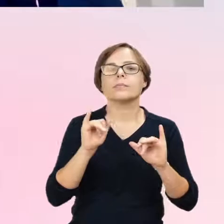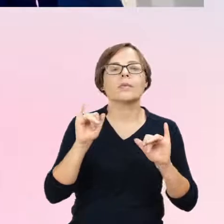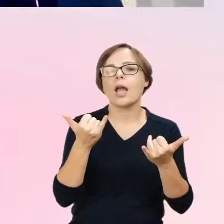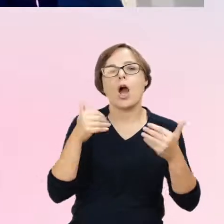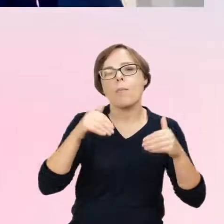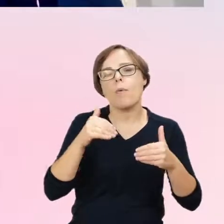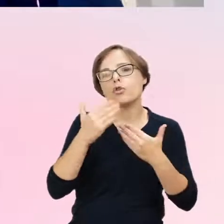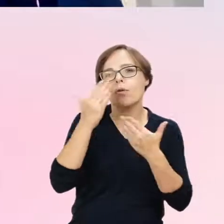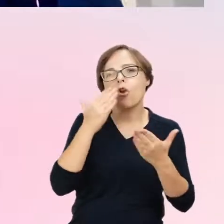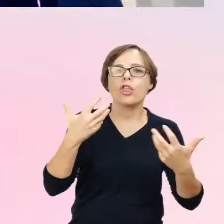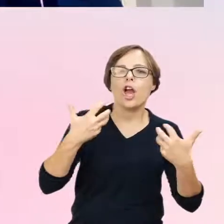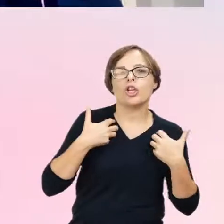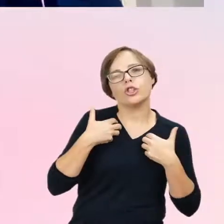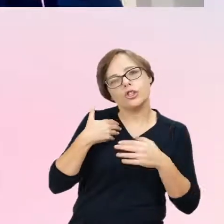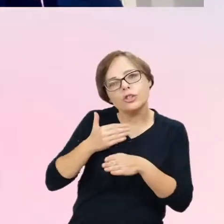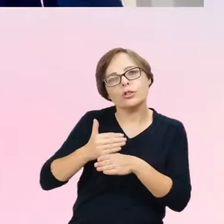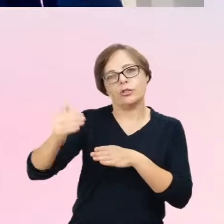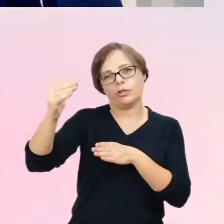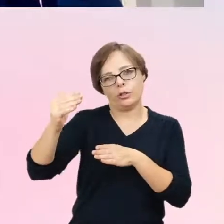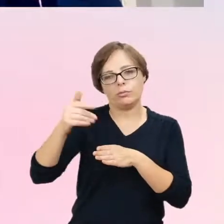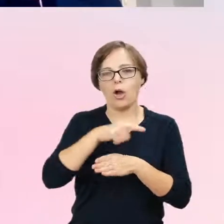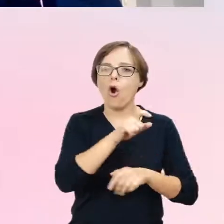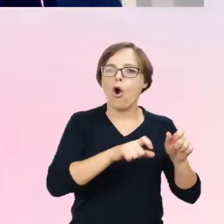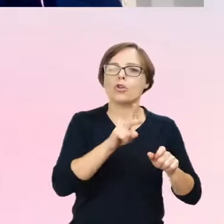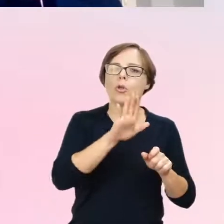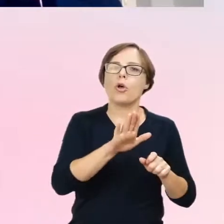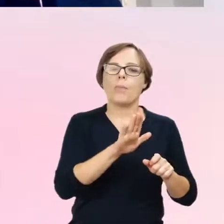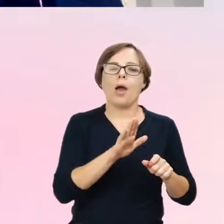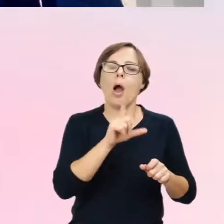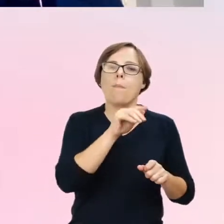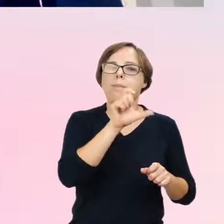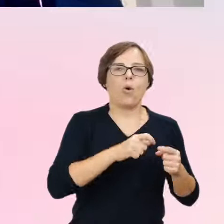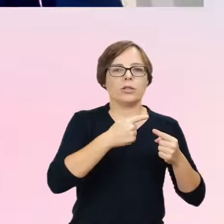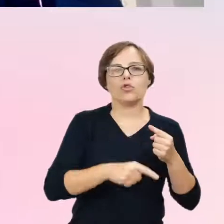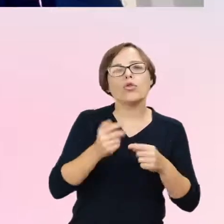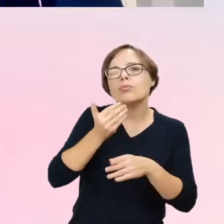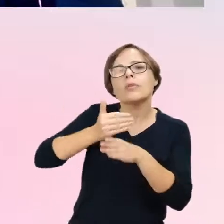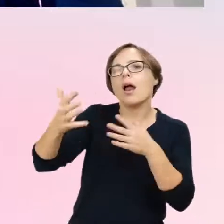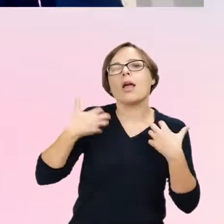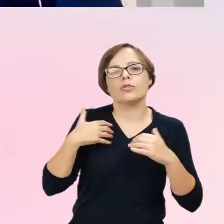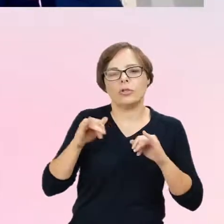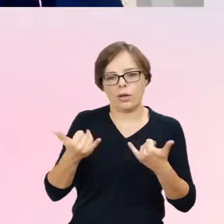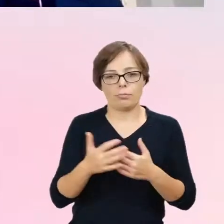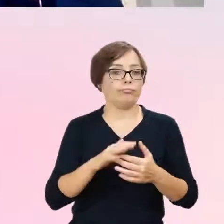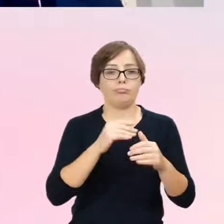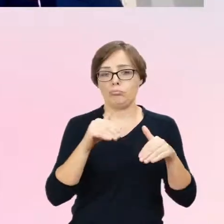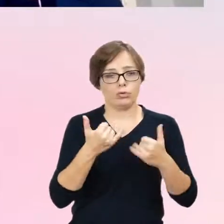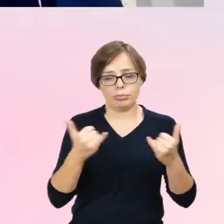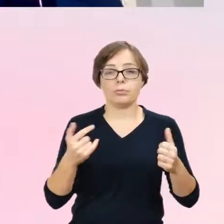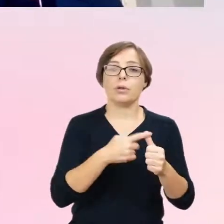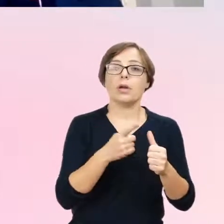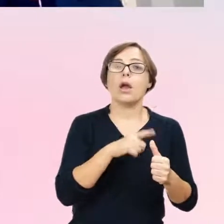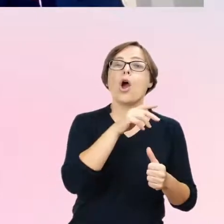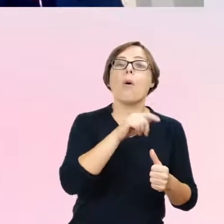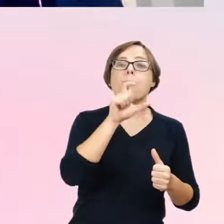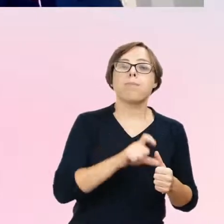życiowe osób z niezgodnością płci. Mogą być różne. Jedno z nich to jest zaakceptowanie płci biologicznej